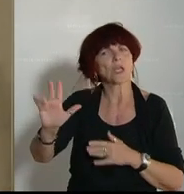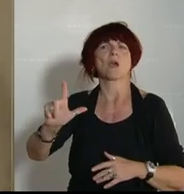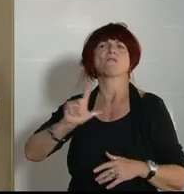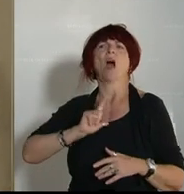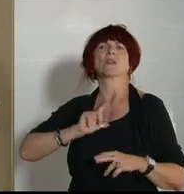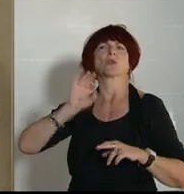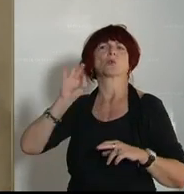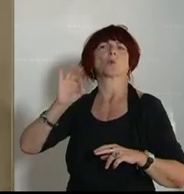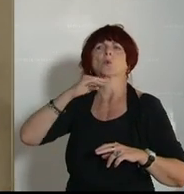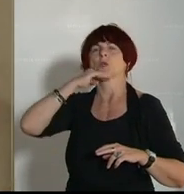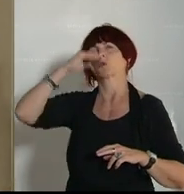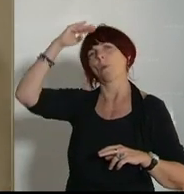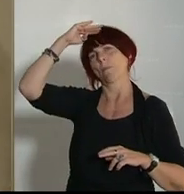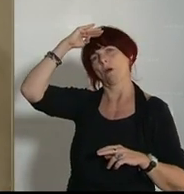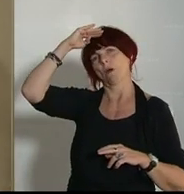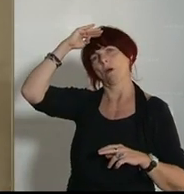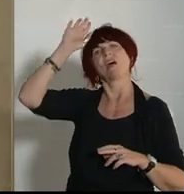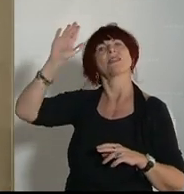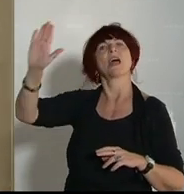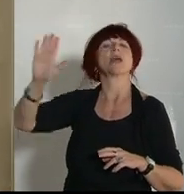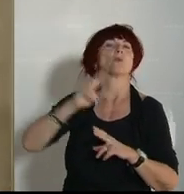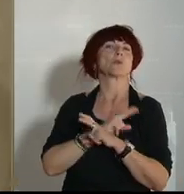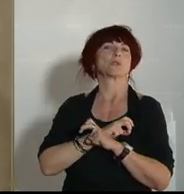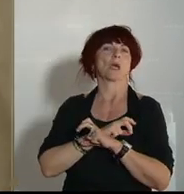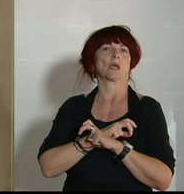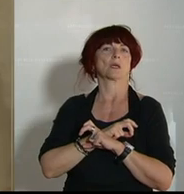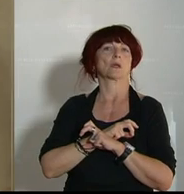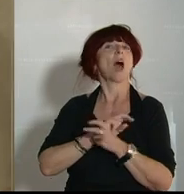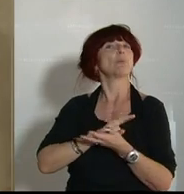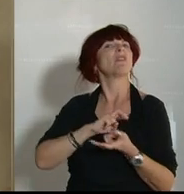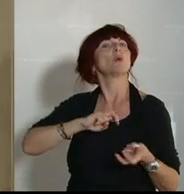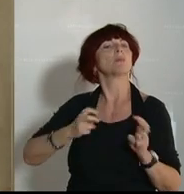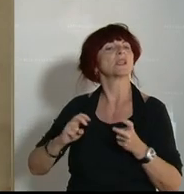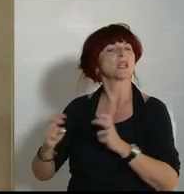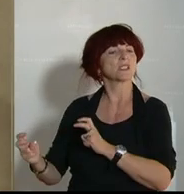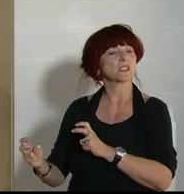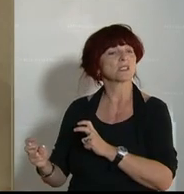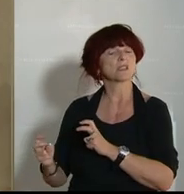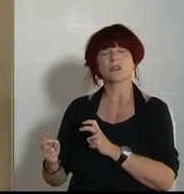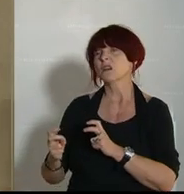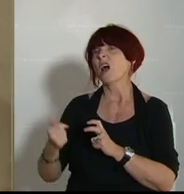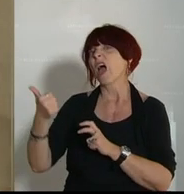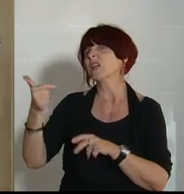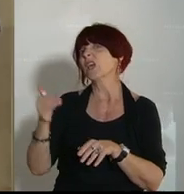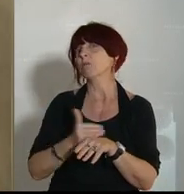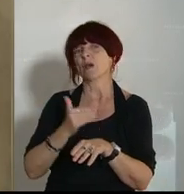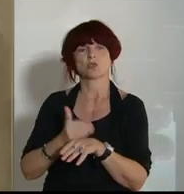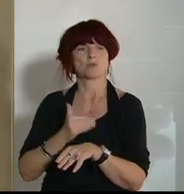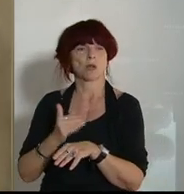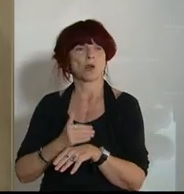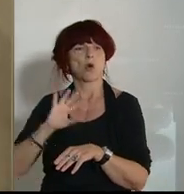Österreich. Wie wird das Ganze umgesetzt? Ich habe jetzt nur ein paar Beispiele mitgebracht. So, die schönsten